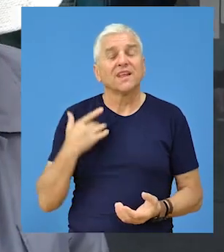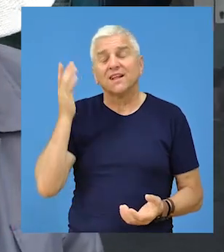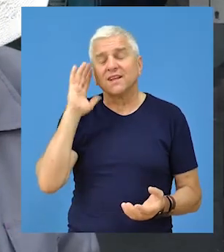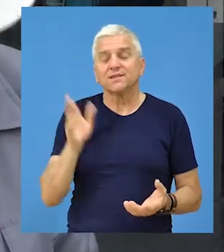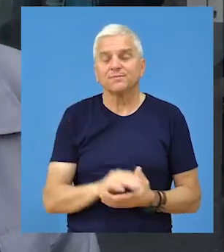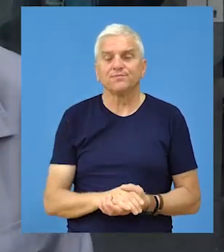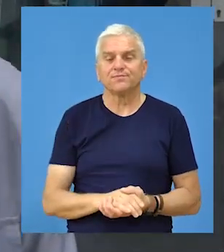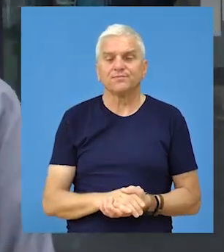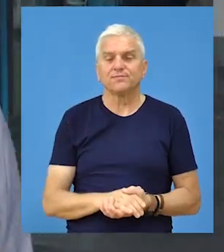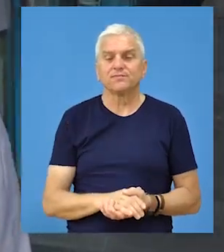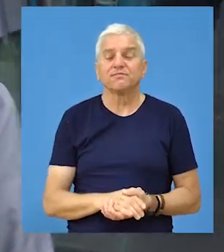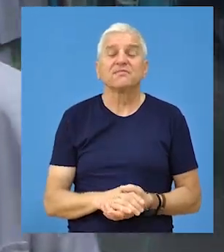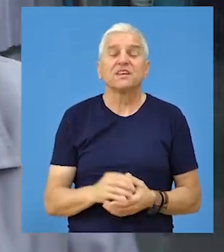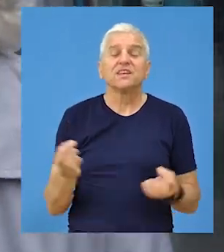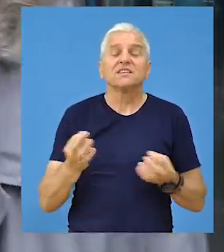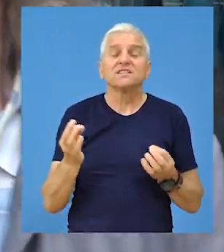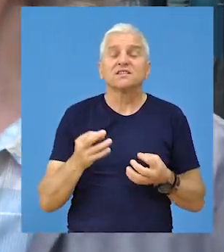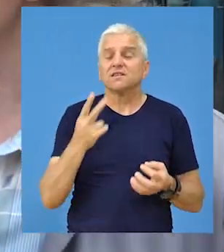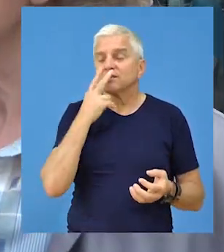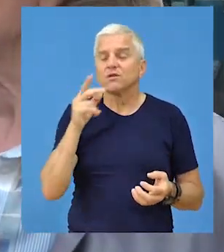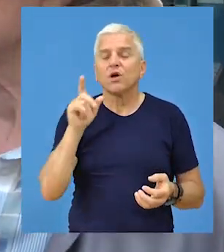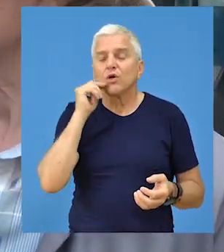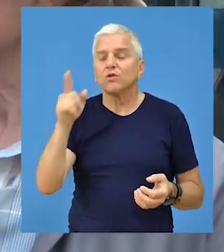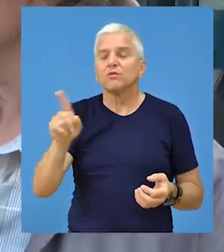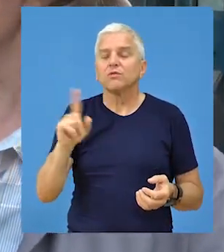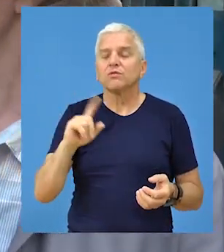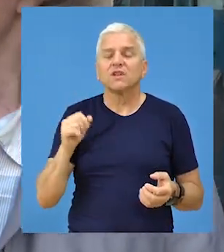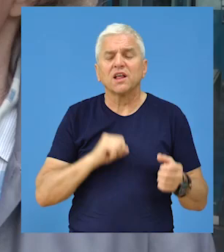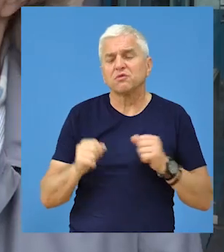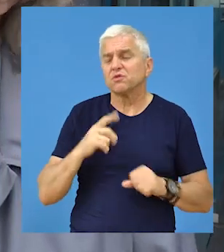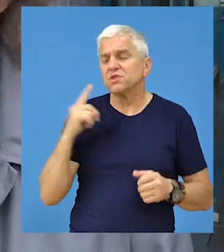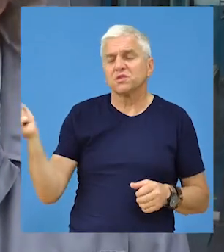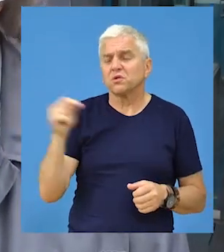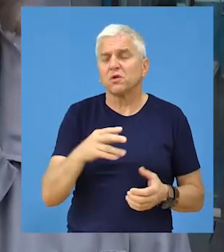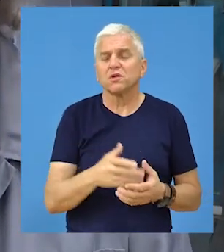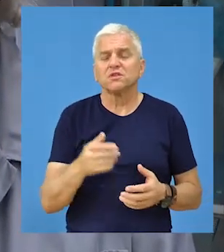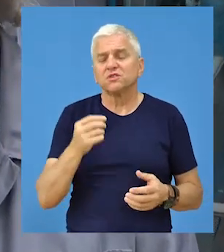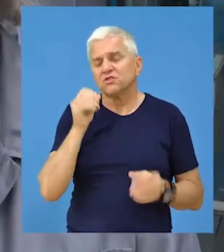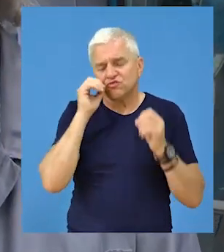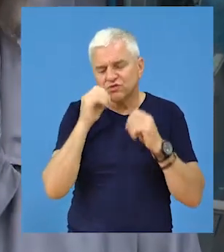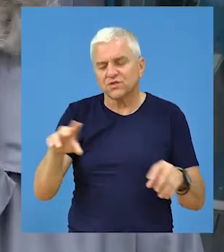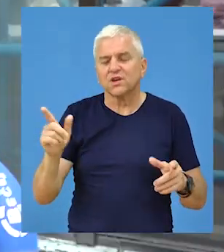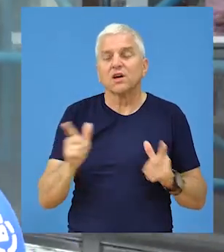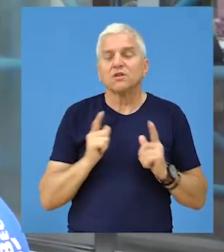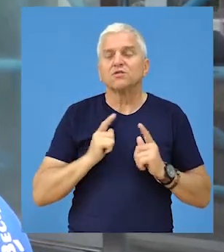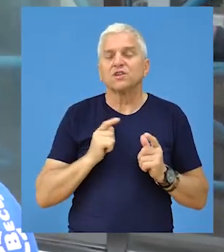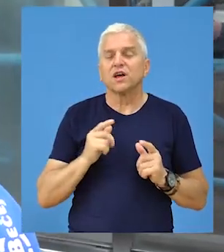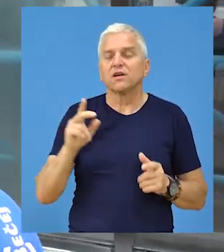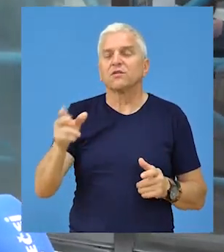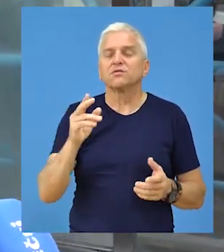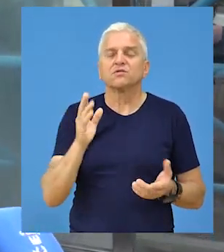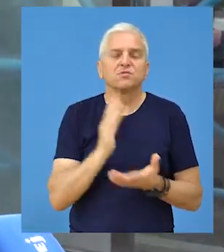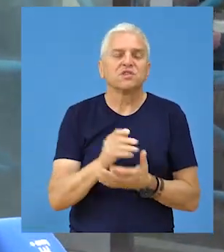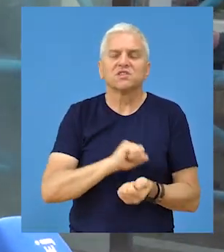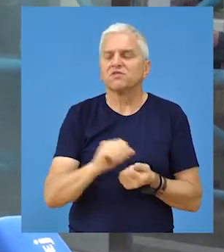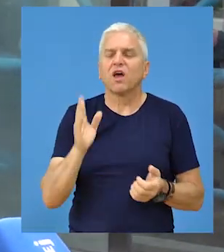Ne baš mnogo. Zašto? Pa je zato što vidim baš narod se mnogo ne trudi. Štete? Po očekivanju su